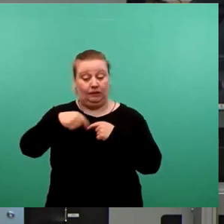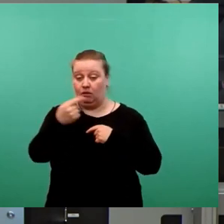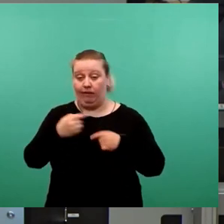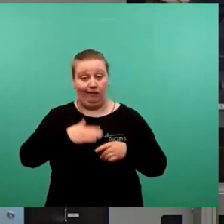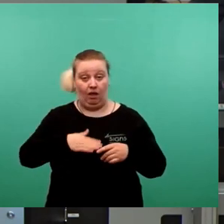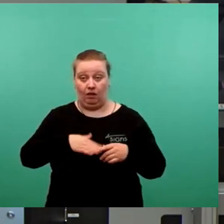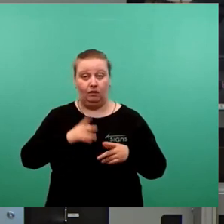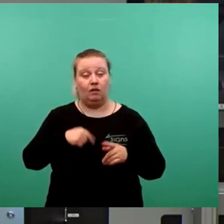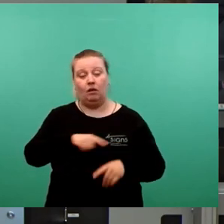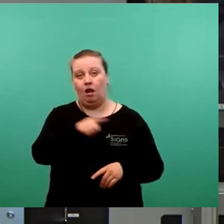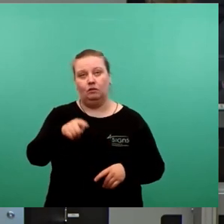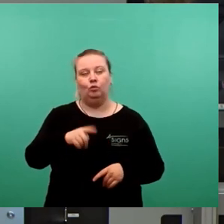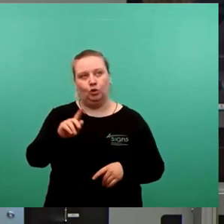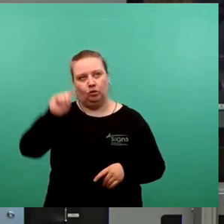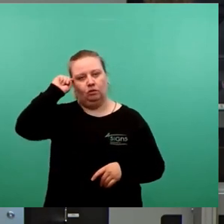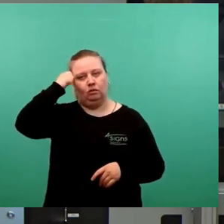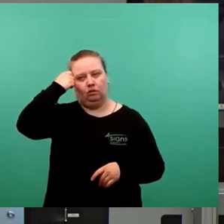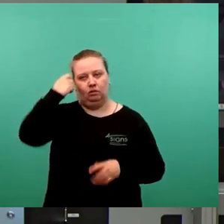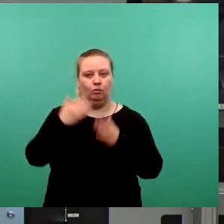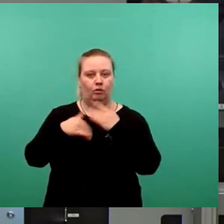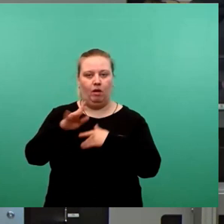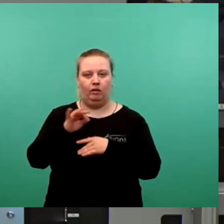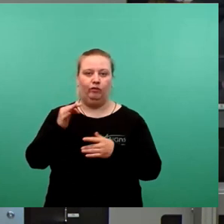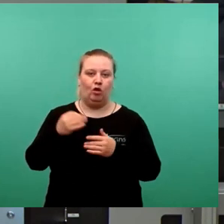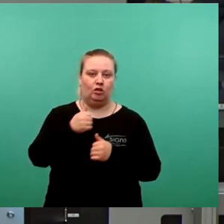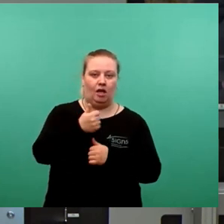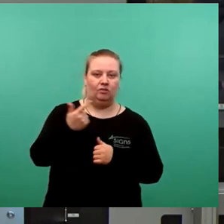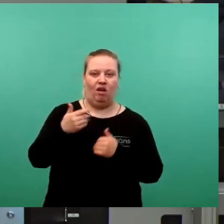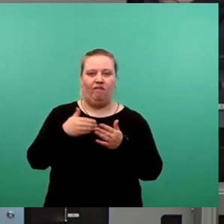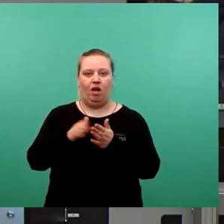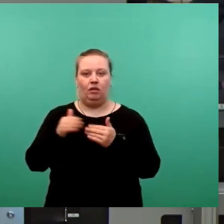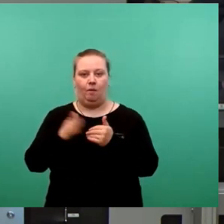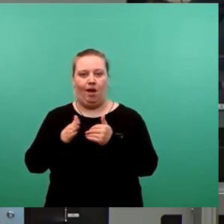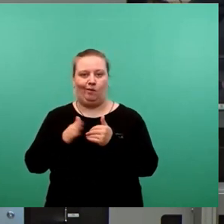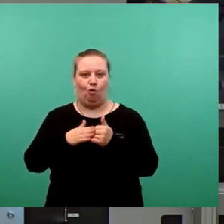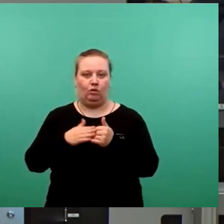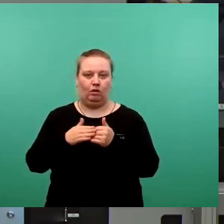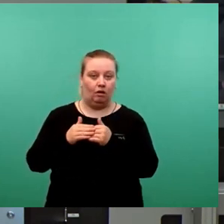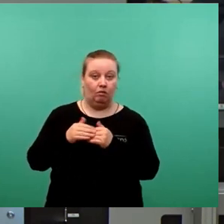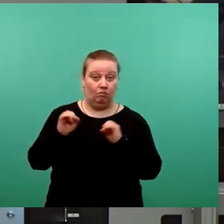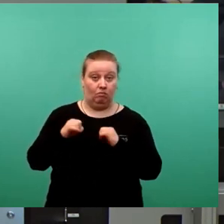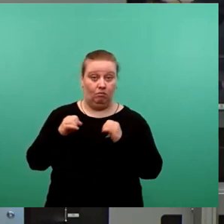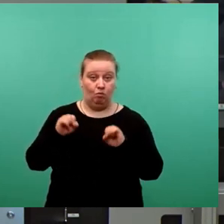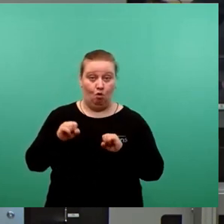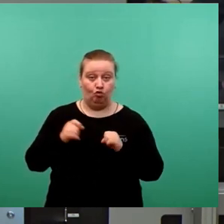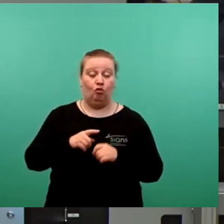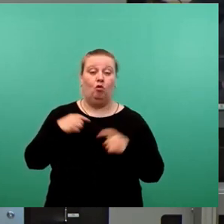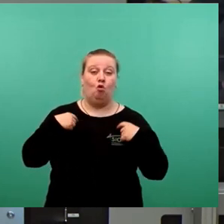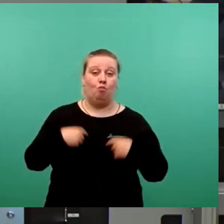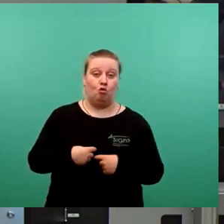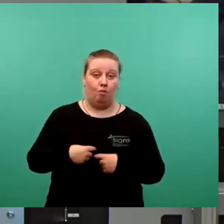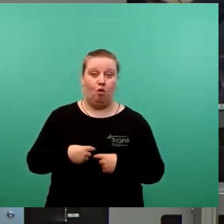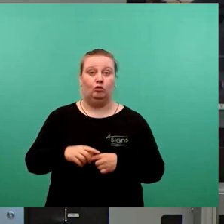Vernunft durchsetzt und sich eine Mehrheit für einen oder zwei weitere Beigeordnete finden, mit dem Oberbürgermeister sind dazu